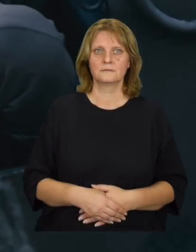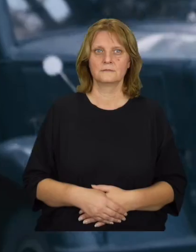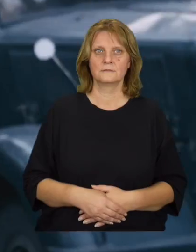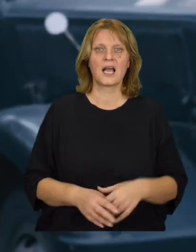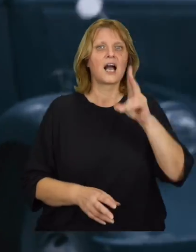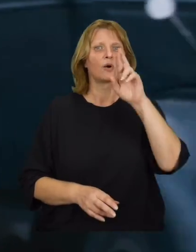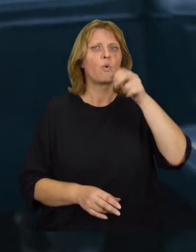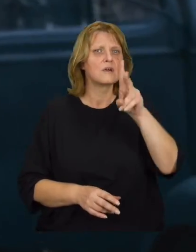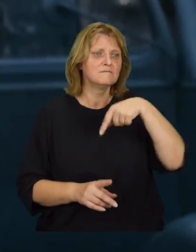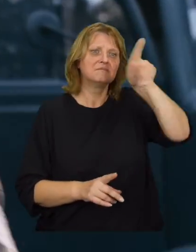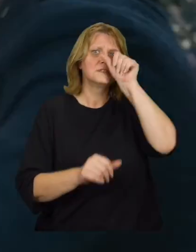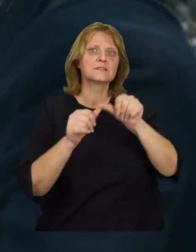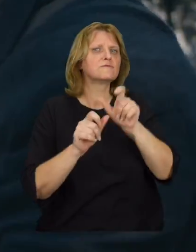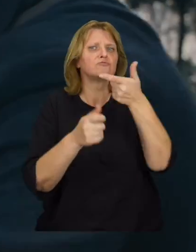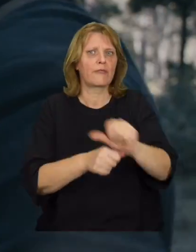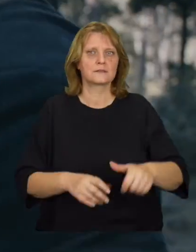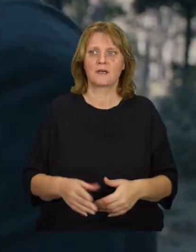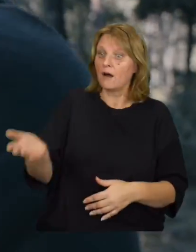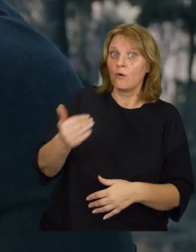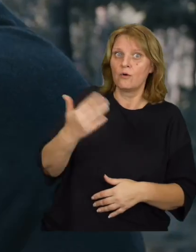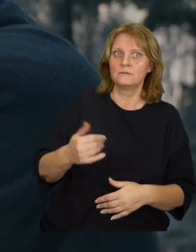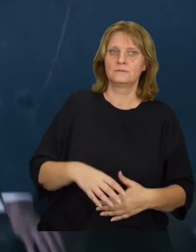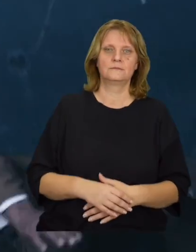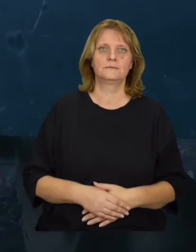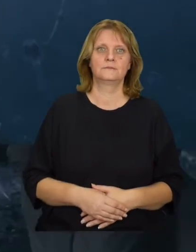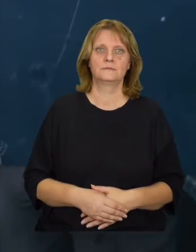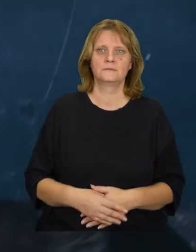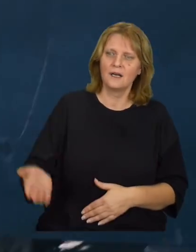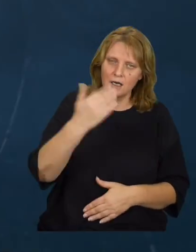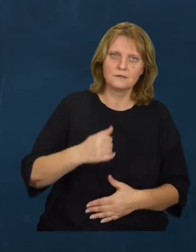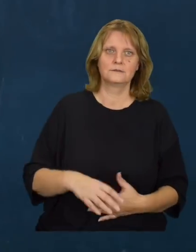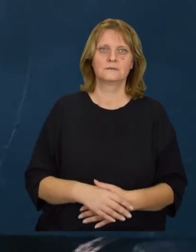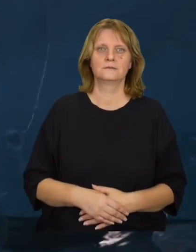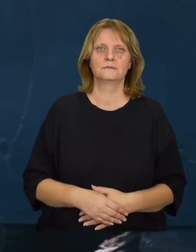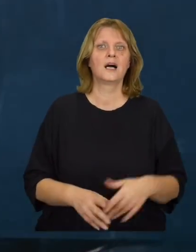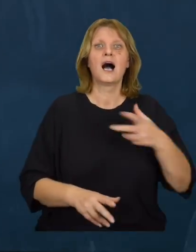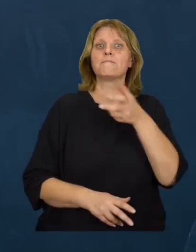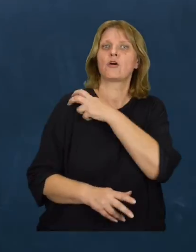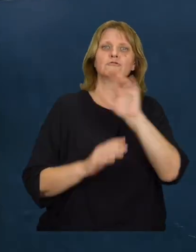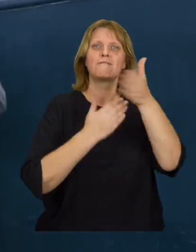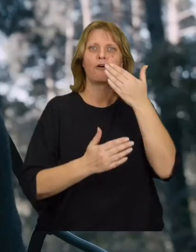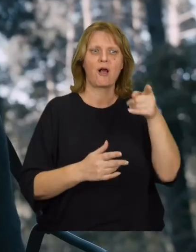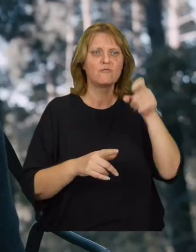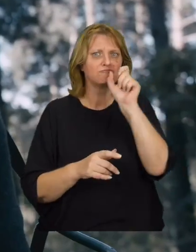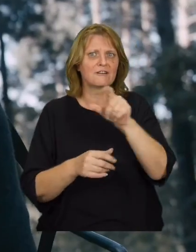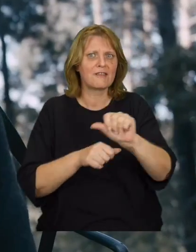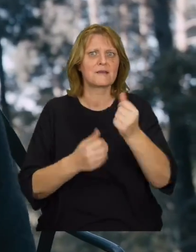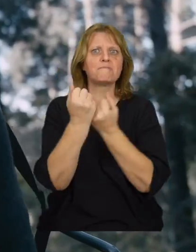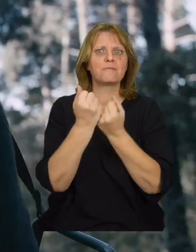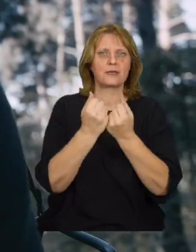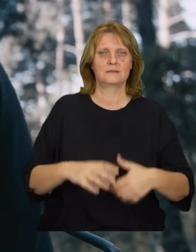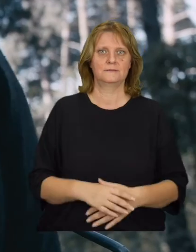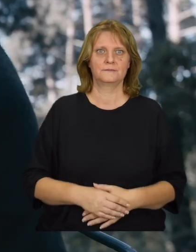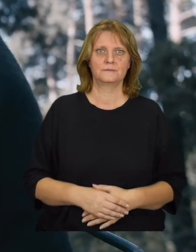Drug, sprawdź co tam mają! Wyłaź tamten! Wyłaź! Panie poruczniku! Są jakieś papiery!